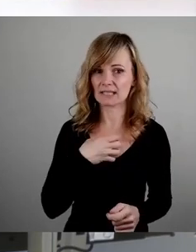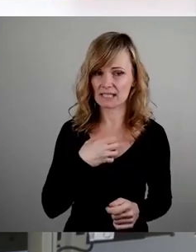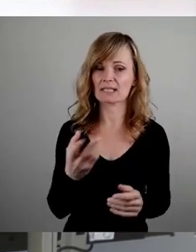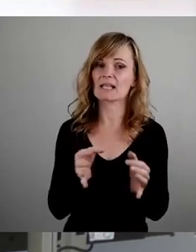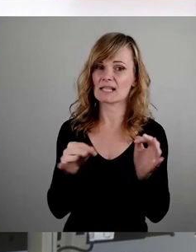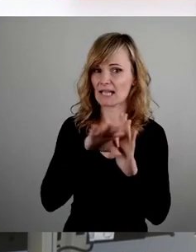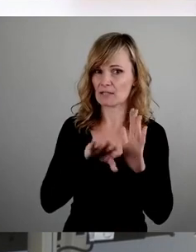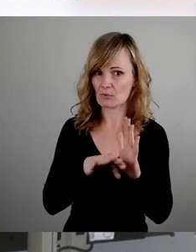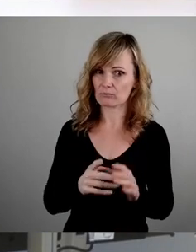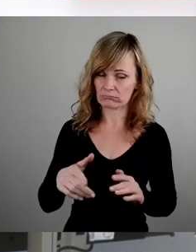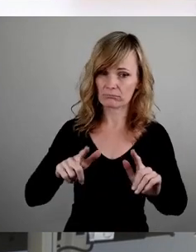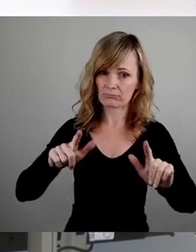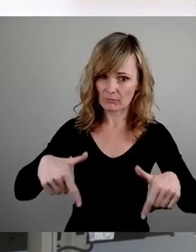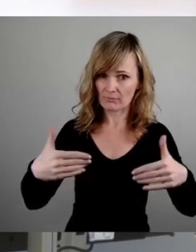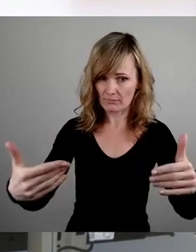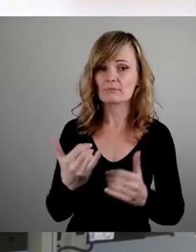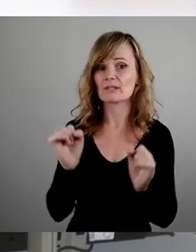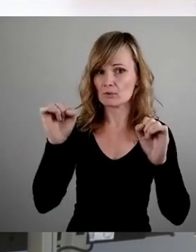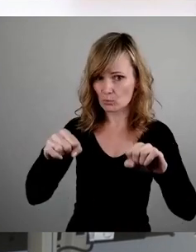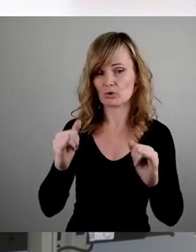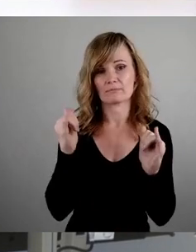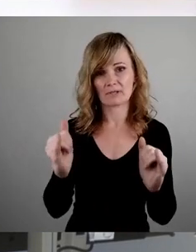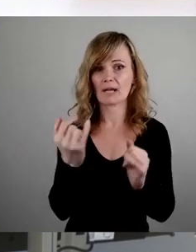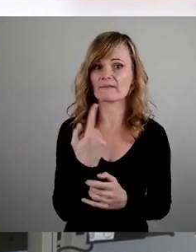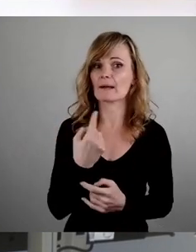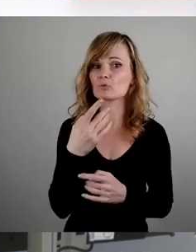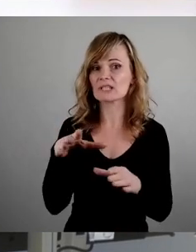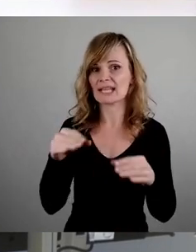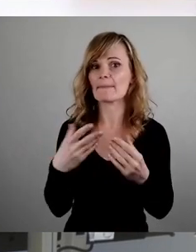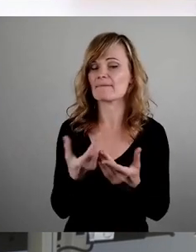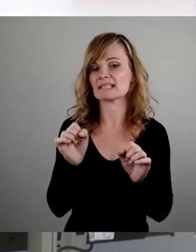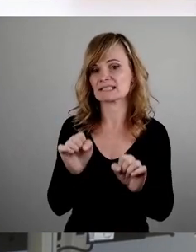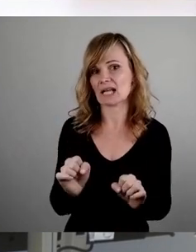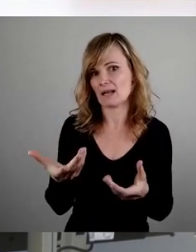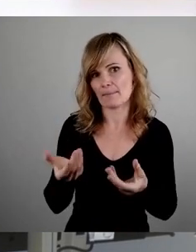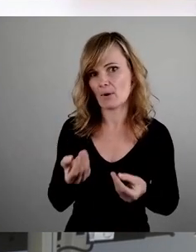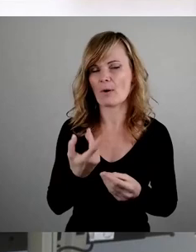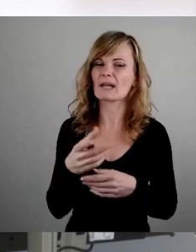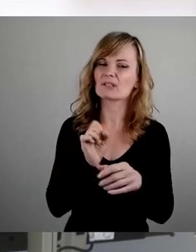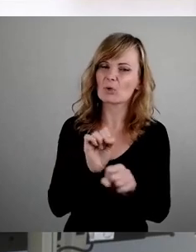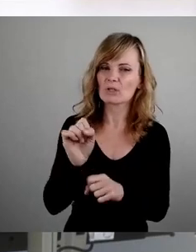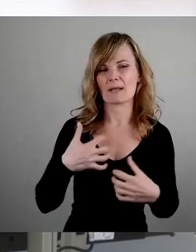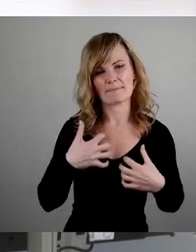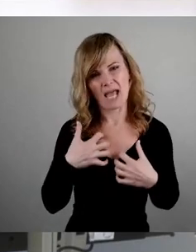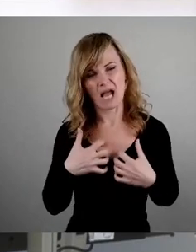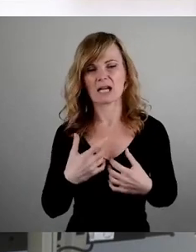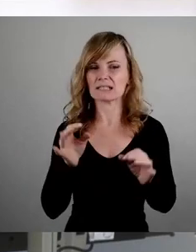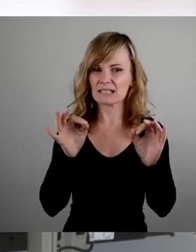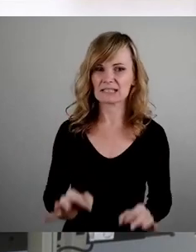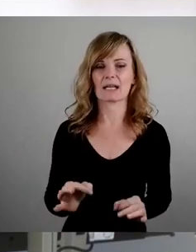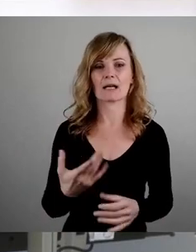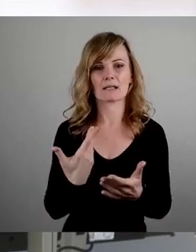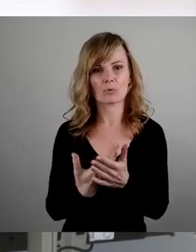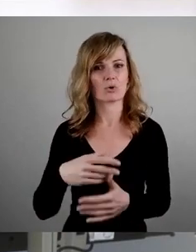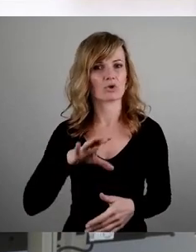bringen, zustimmen, denn wir müssen ja nur mal nehmen, was wir kriegen können. Aber trotzdem ärgert es mich wirklich sehr, dass die Chance